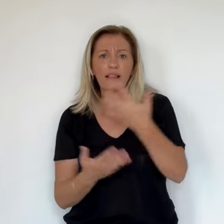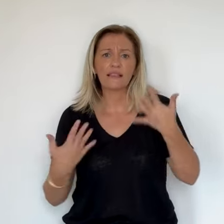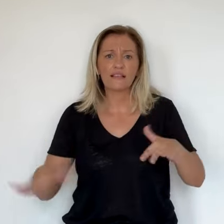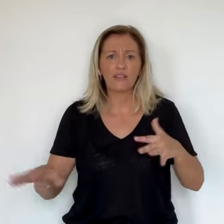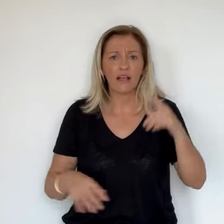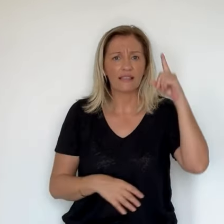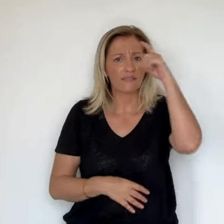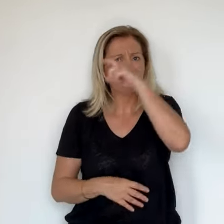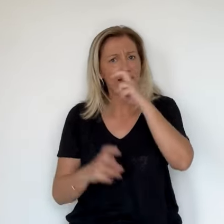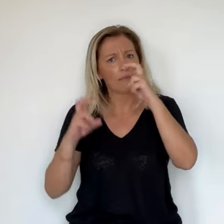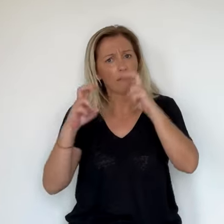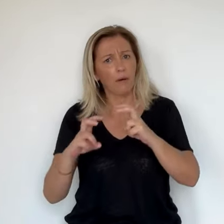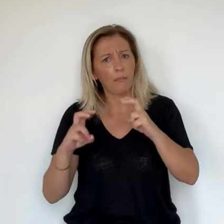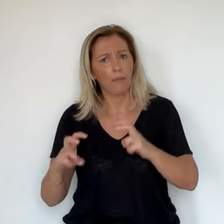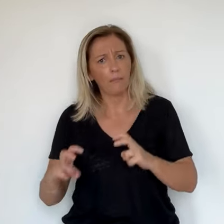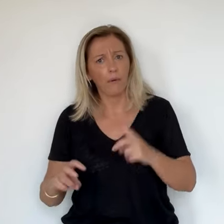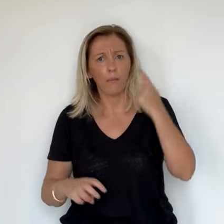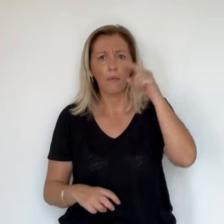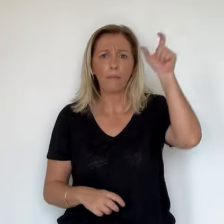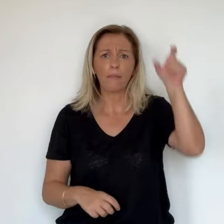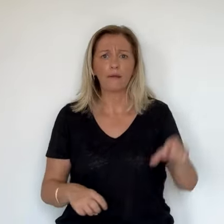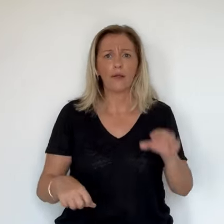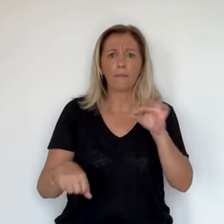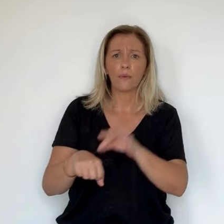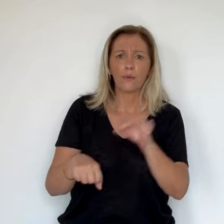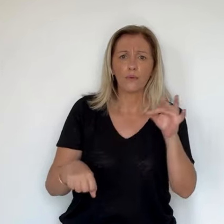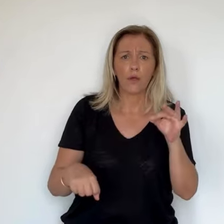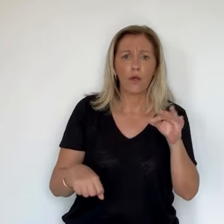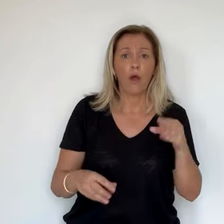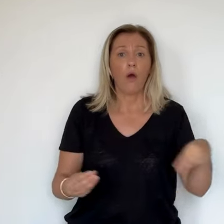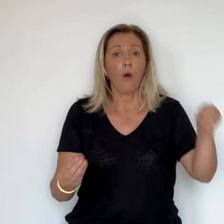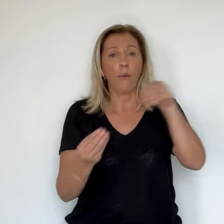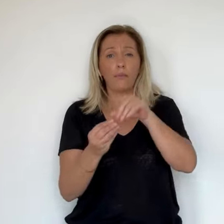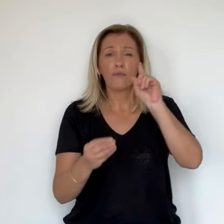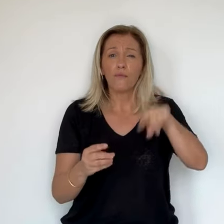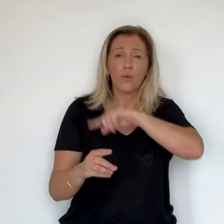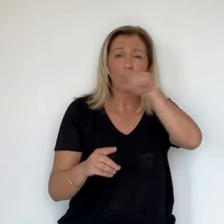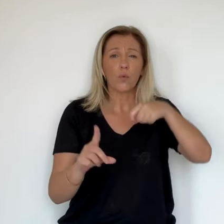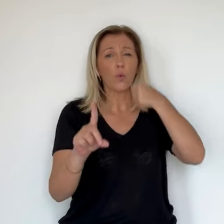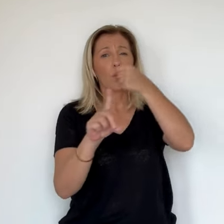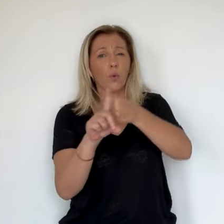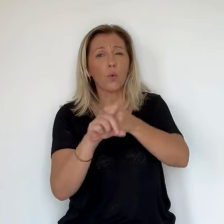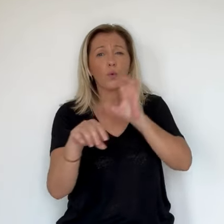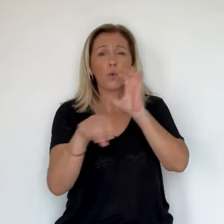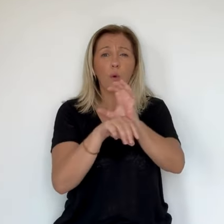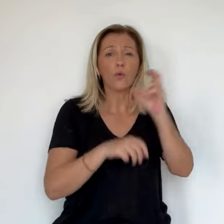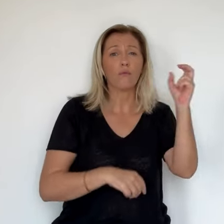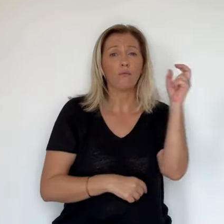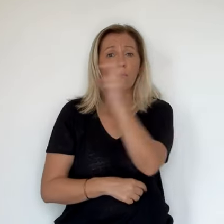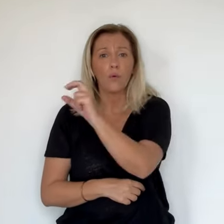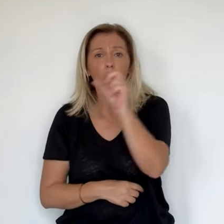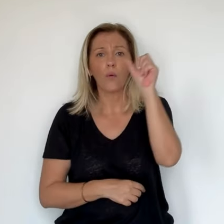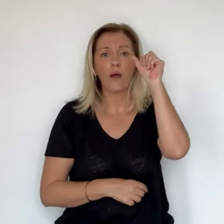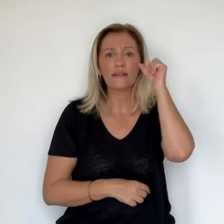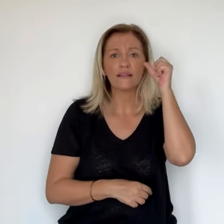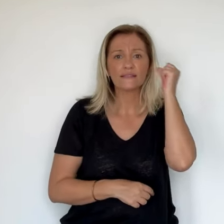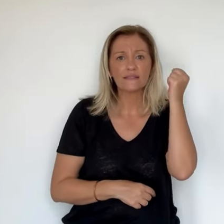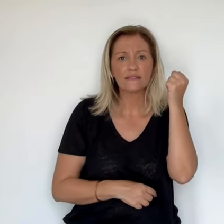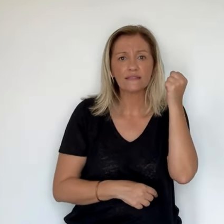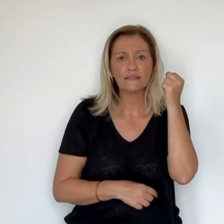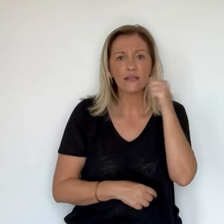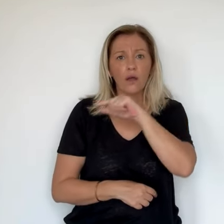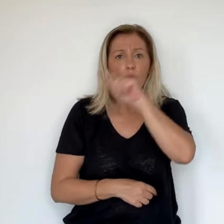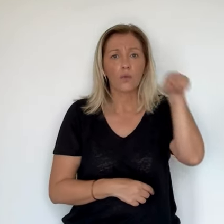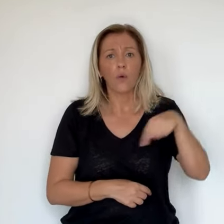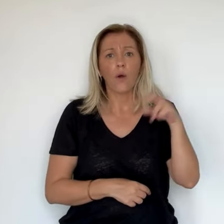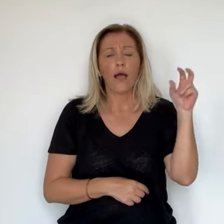Enfin bon, ça ne va pas fort dans la filière apiculte. Si en plus on a le frelon asiatique, ça va être encore une charge de travail